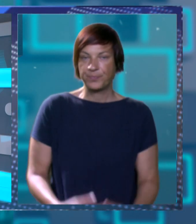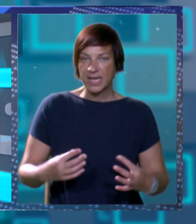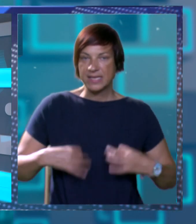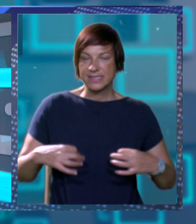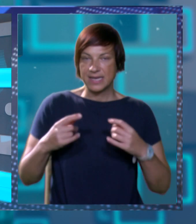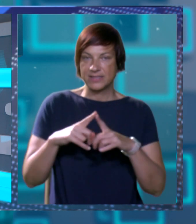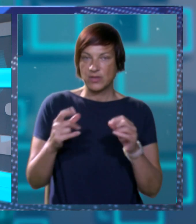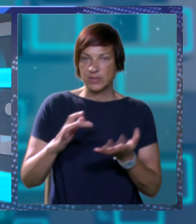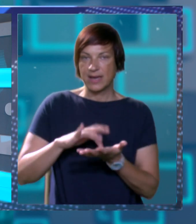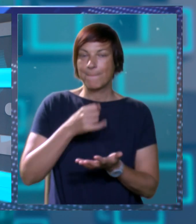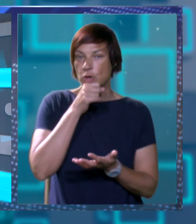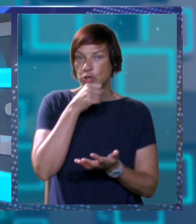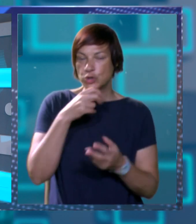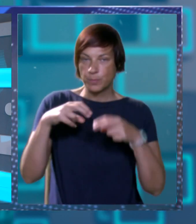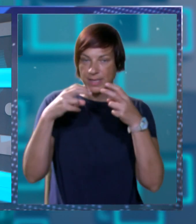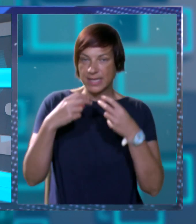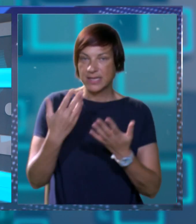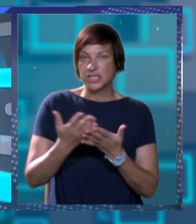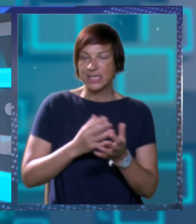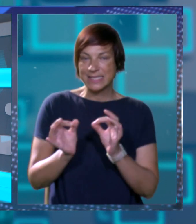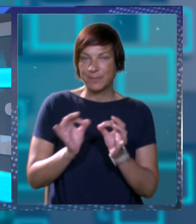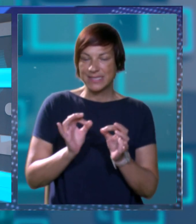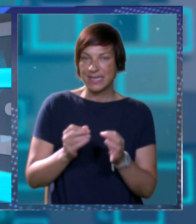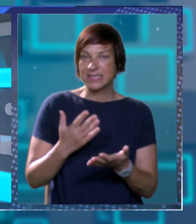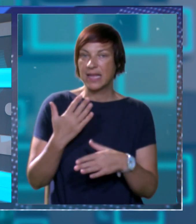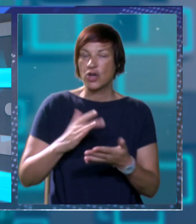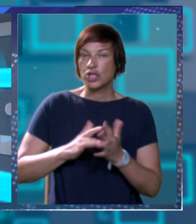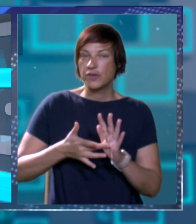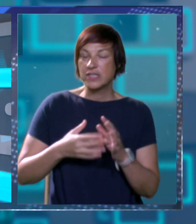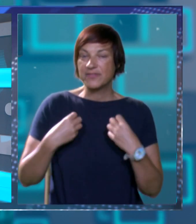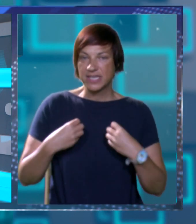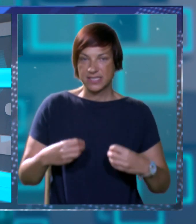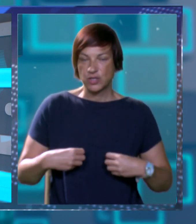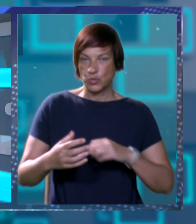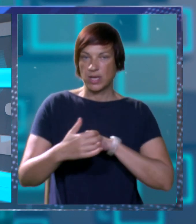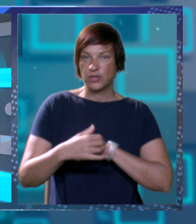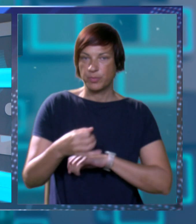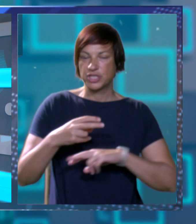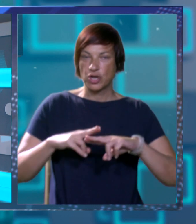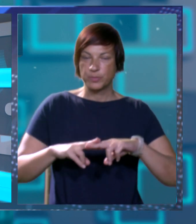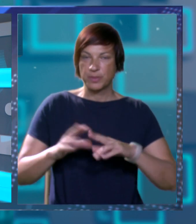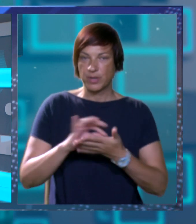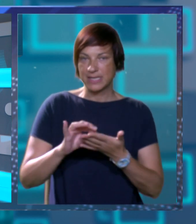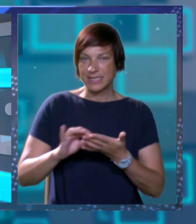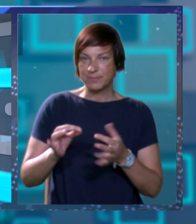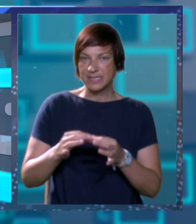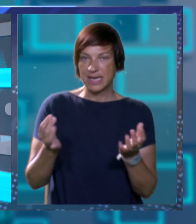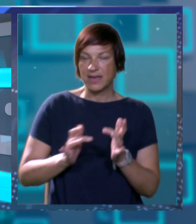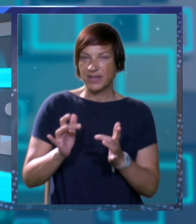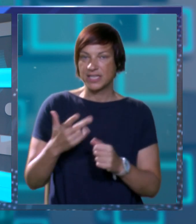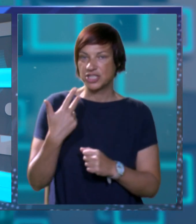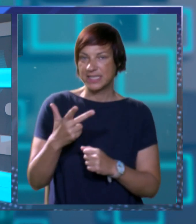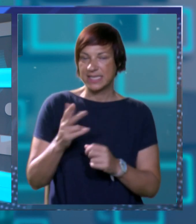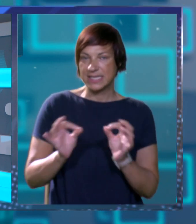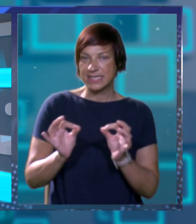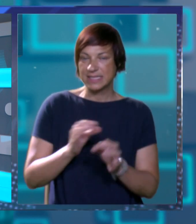Zdravstvene ustanove na području Županije traže niz specializanata o gotovo svih struka. Dubrovačka opća bolnica raspisala je natječaj za